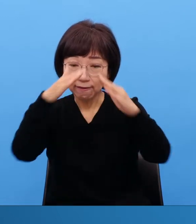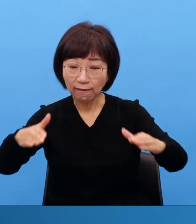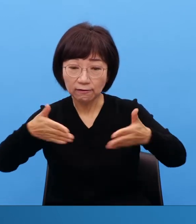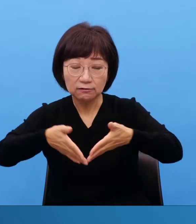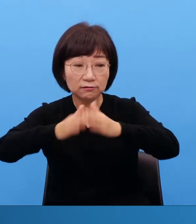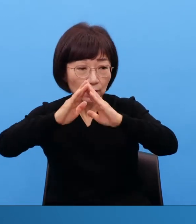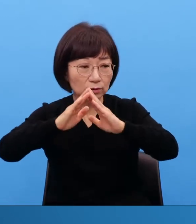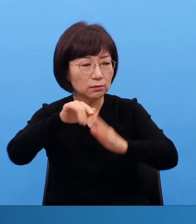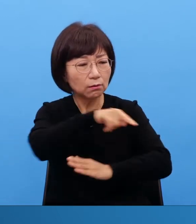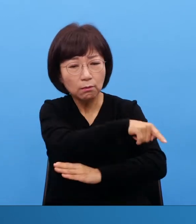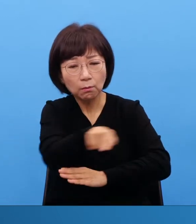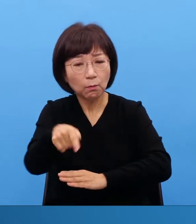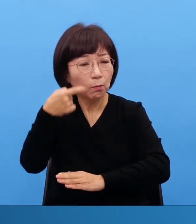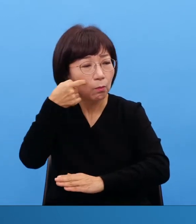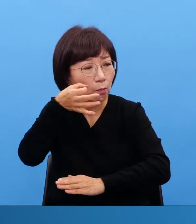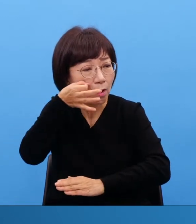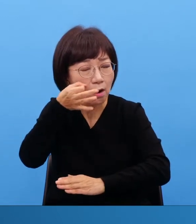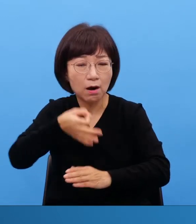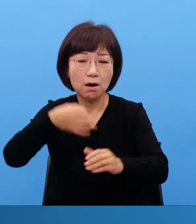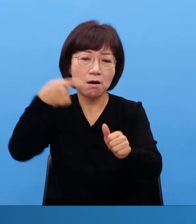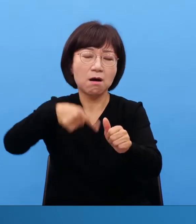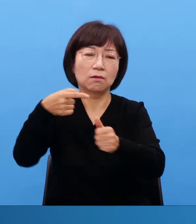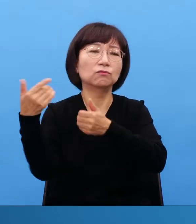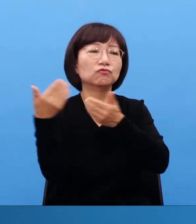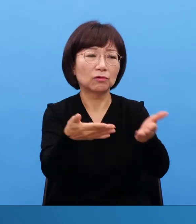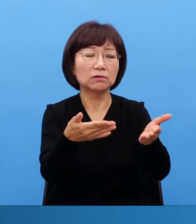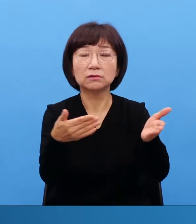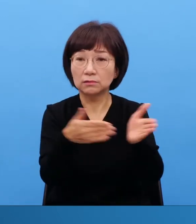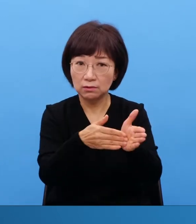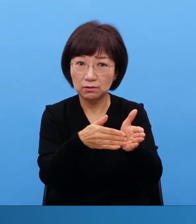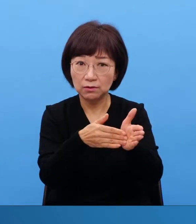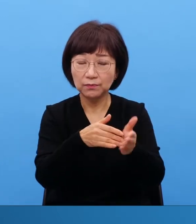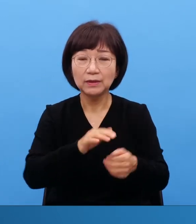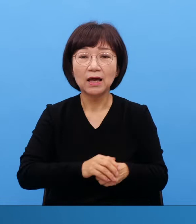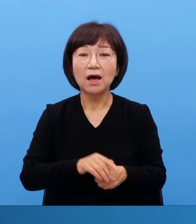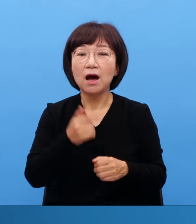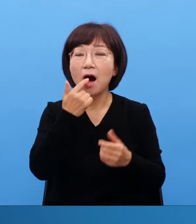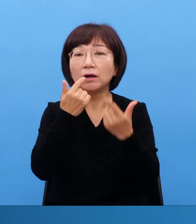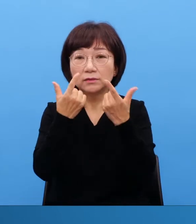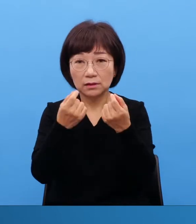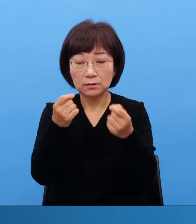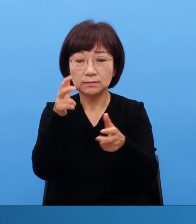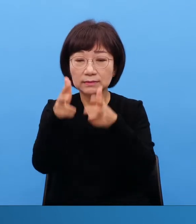이런 축복을 우리 산업인들이 알아야 됩니다 방향이 중요합니다